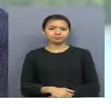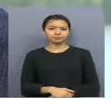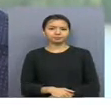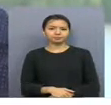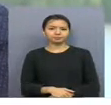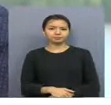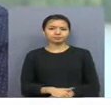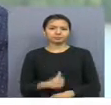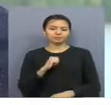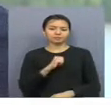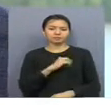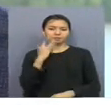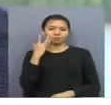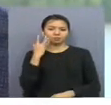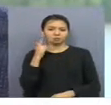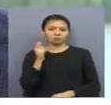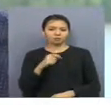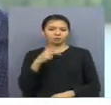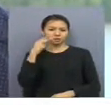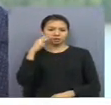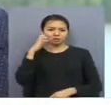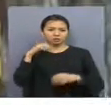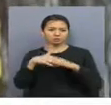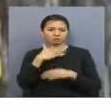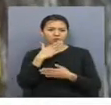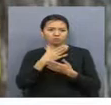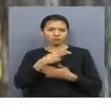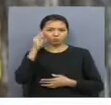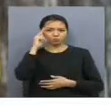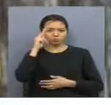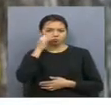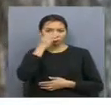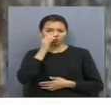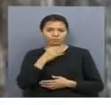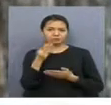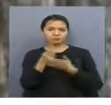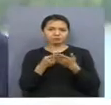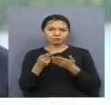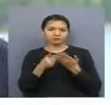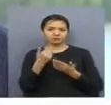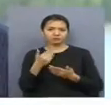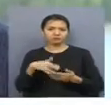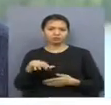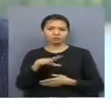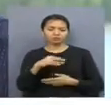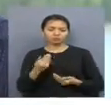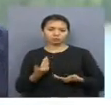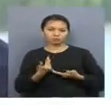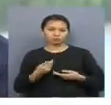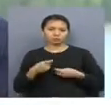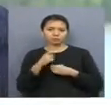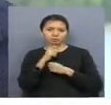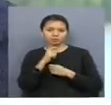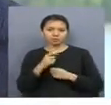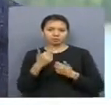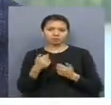Мен өзім ақшы азаматы болсамда Қытай мемлекетінде өз білімімді жетілдіру демін. Бен еле өнеріне бар өмірімді арнадым деп айтсам